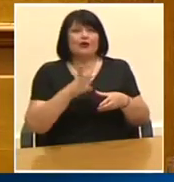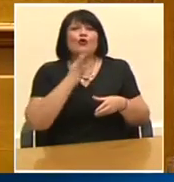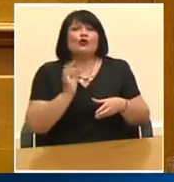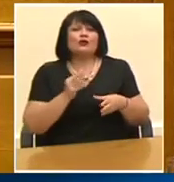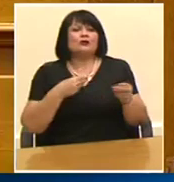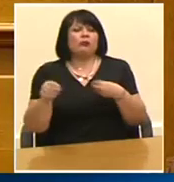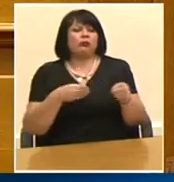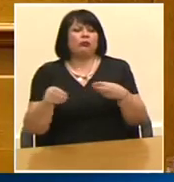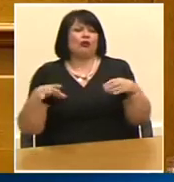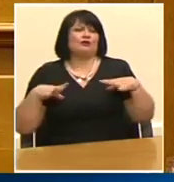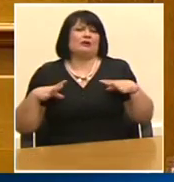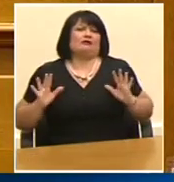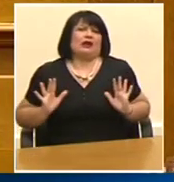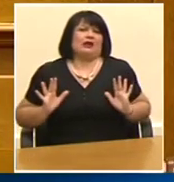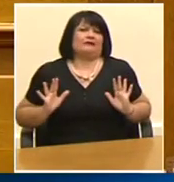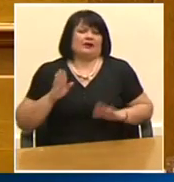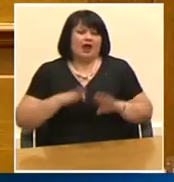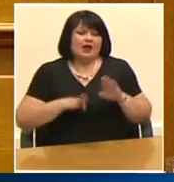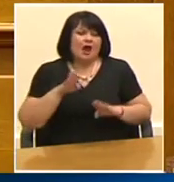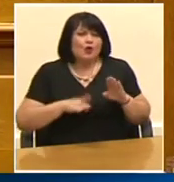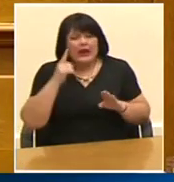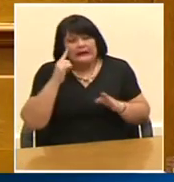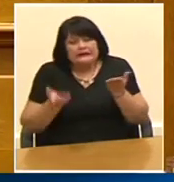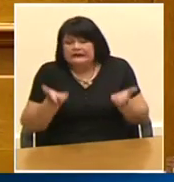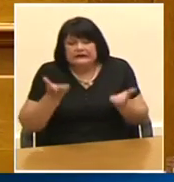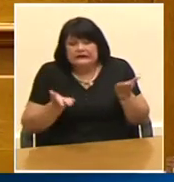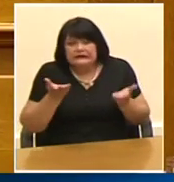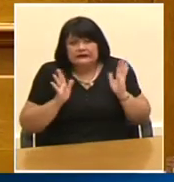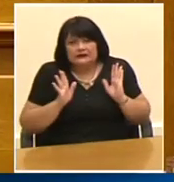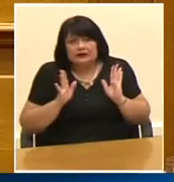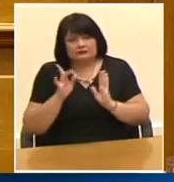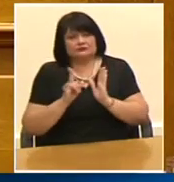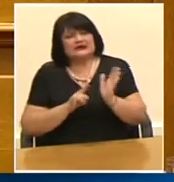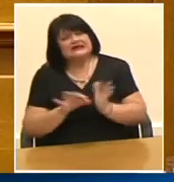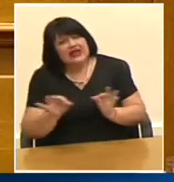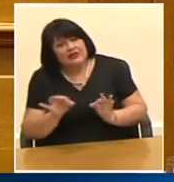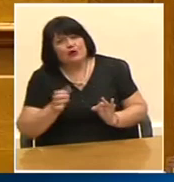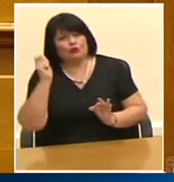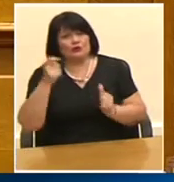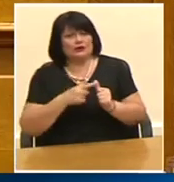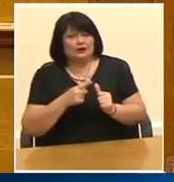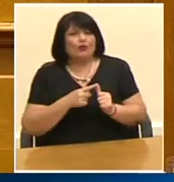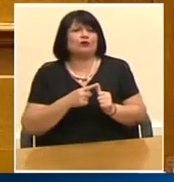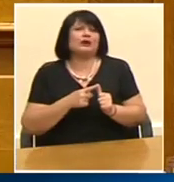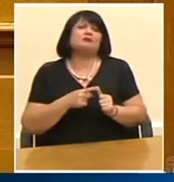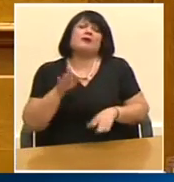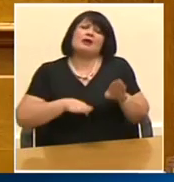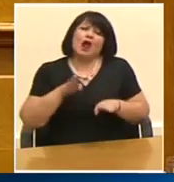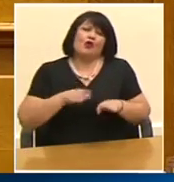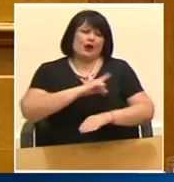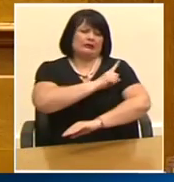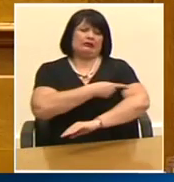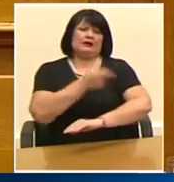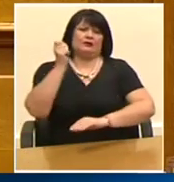κάθε φορά ανάλογα με τον πολιτικό συσχετισμό και τον πολιτικό σχεδιασμό του καθενός Τι εισηγείστε λοιπόν